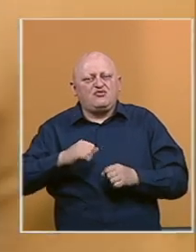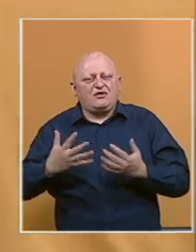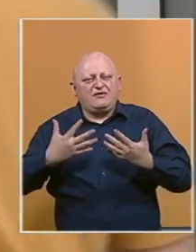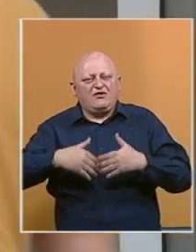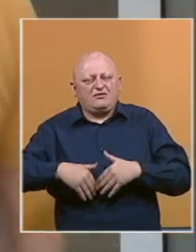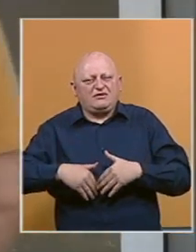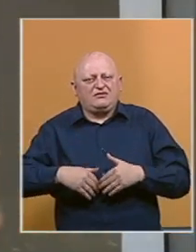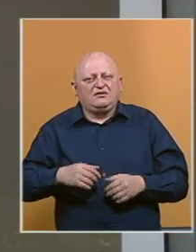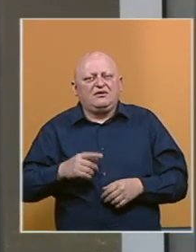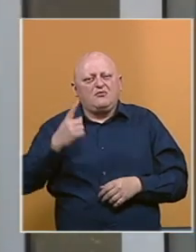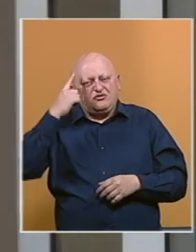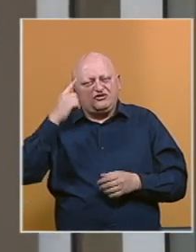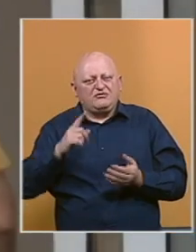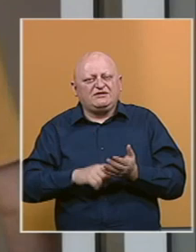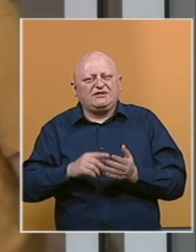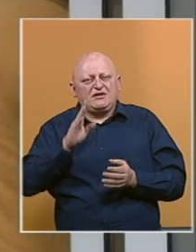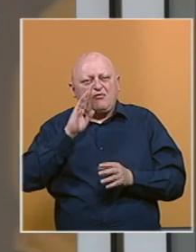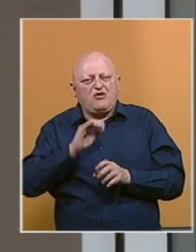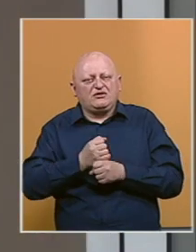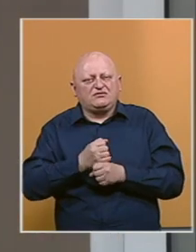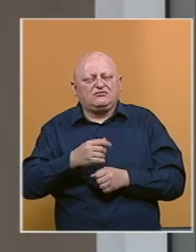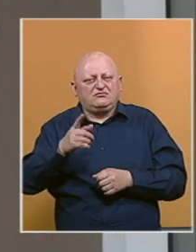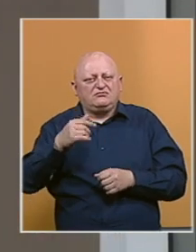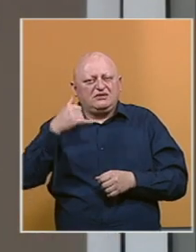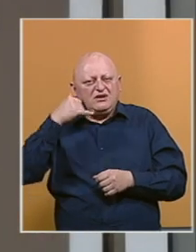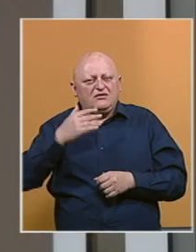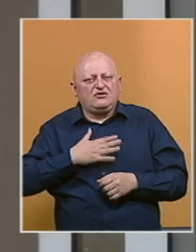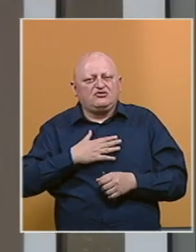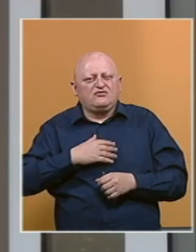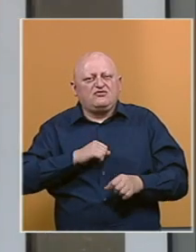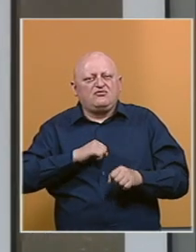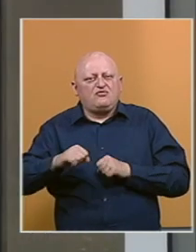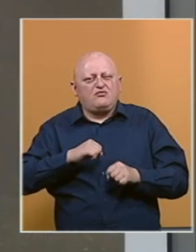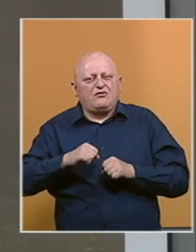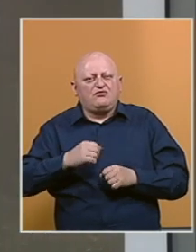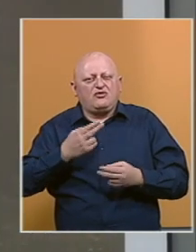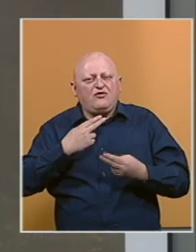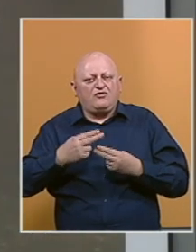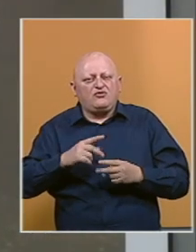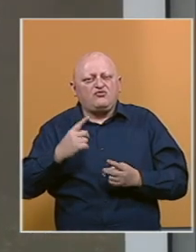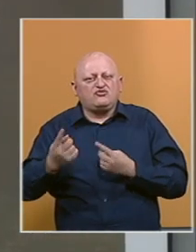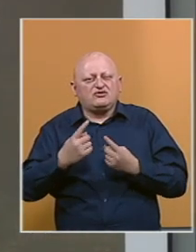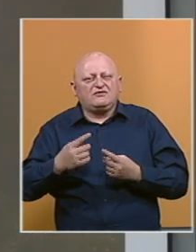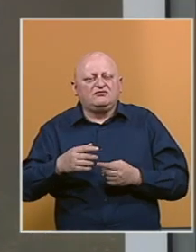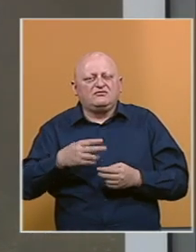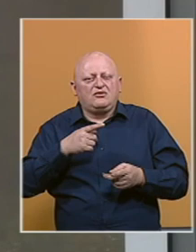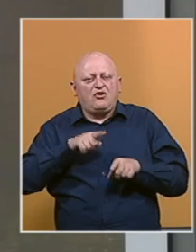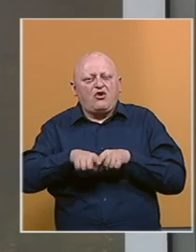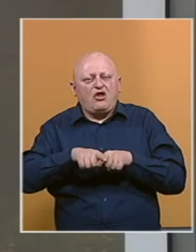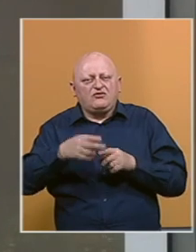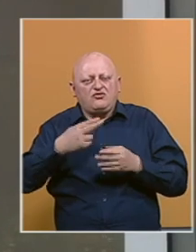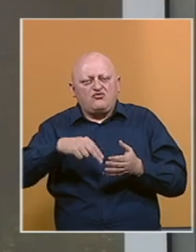uprave kompanije. Podsjećamo Sindikat BH Telekoma sa svojom je upravom dogovorio uslove granskog